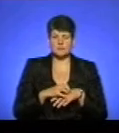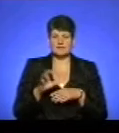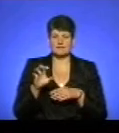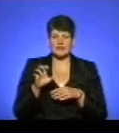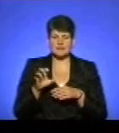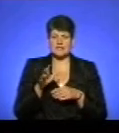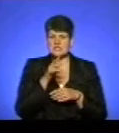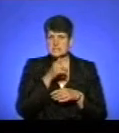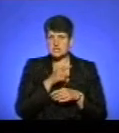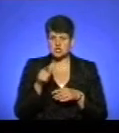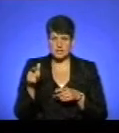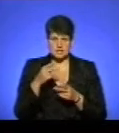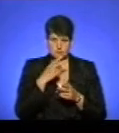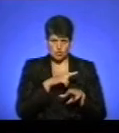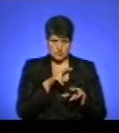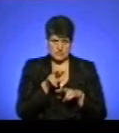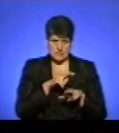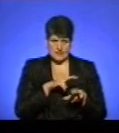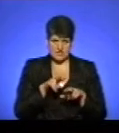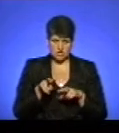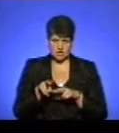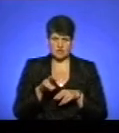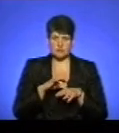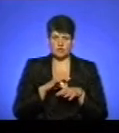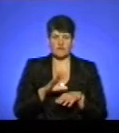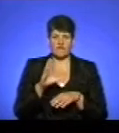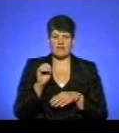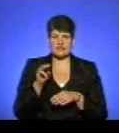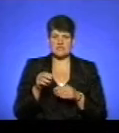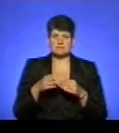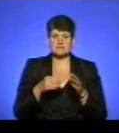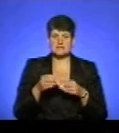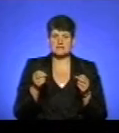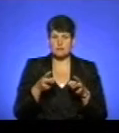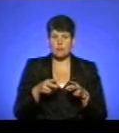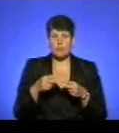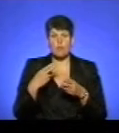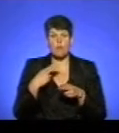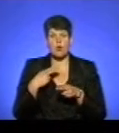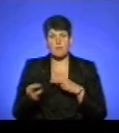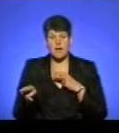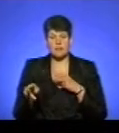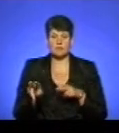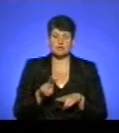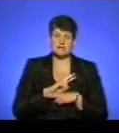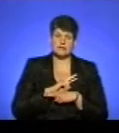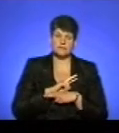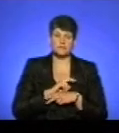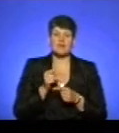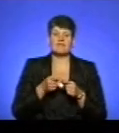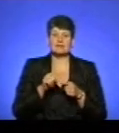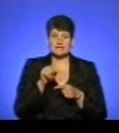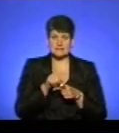спостереження, яке ведуть ветеринарні спеціалісти, пропала чи загинула. Відповідно, в таких